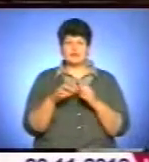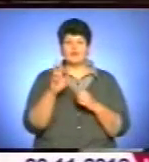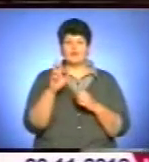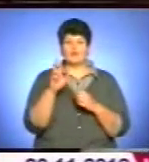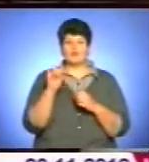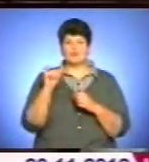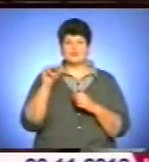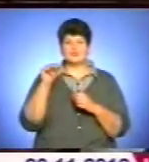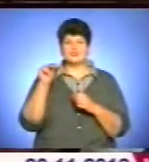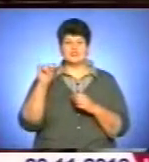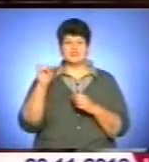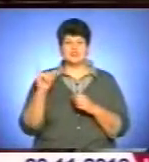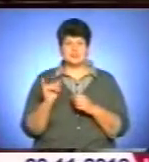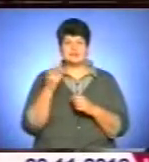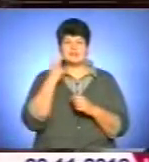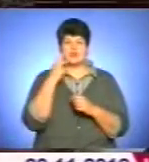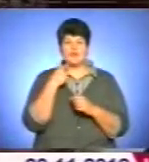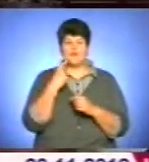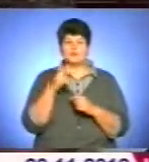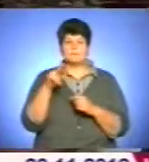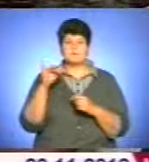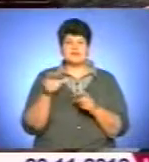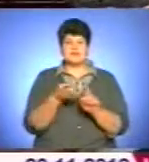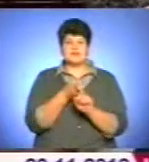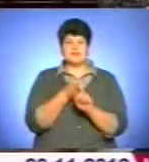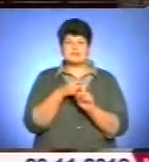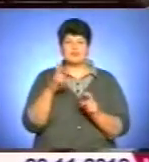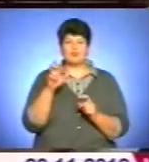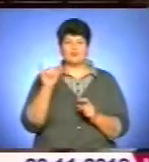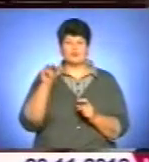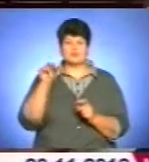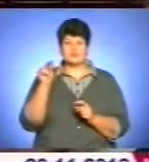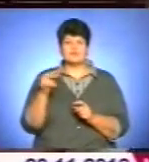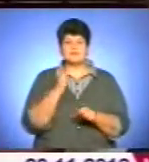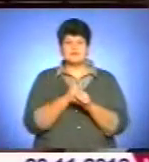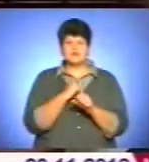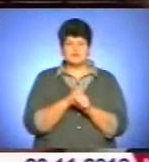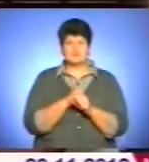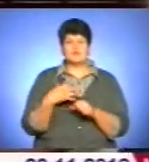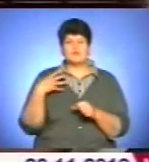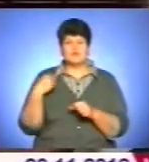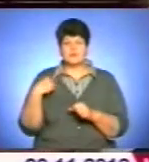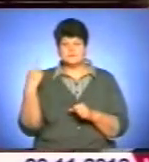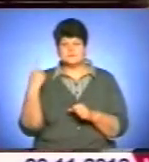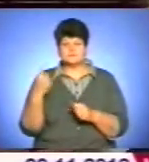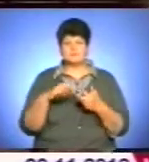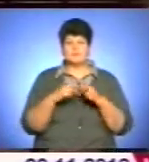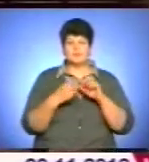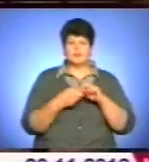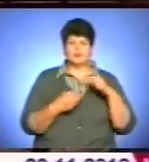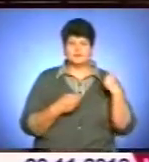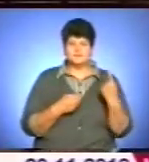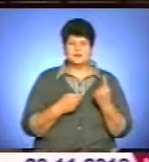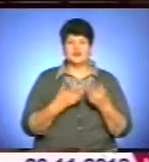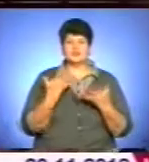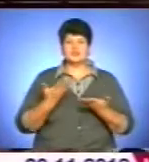І я завжди наголошую на тому, що Пінзель дуже пов'язаний з Бучачим. Навіть на те, що він працював і на Львівщині, і на Івано-Франківщині, все